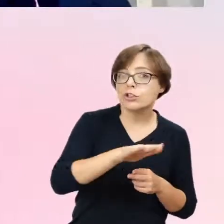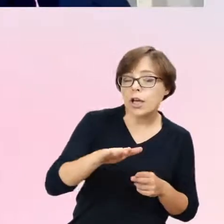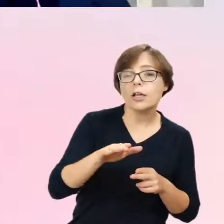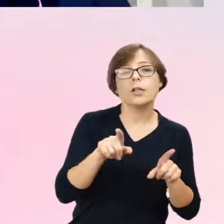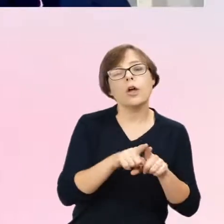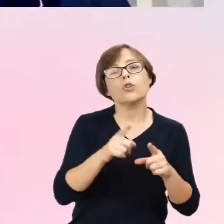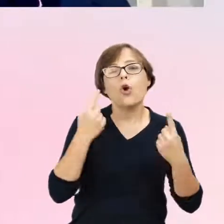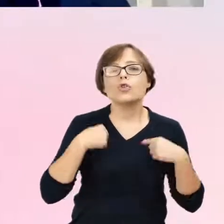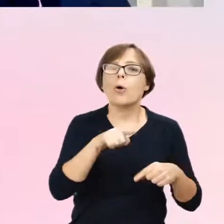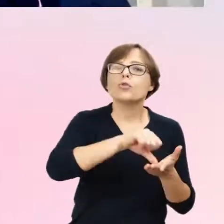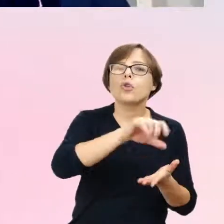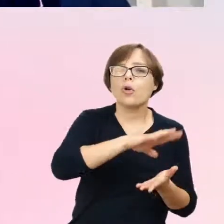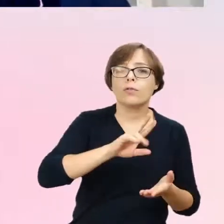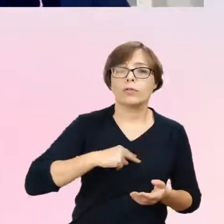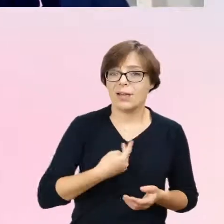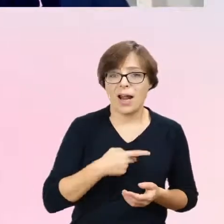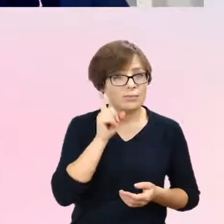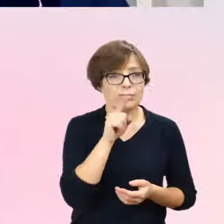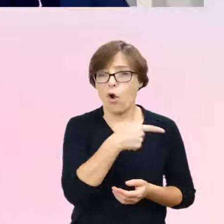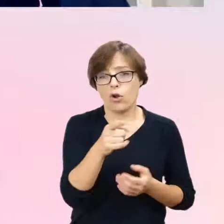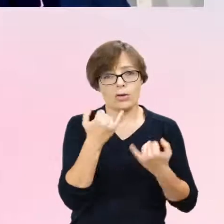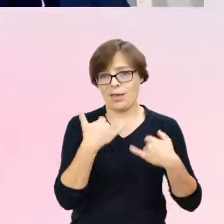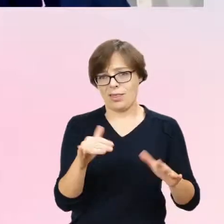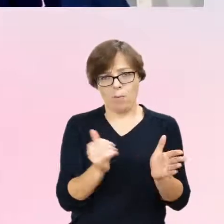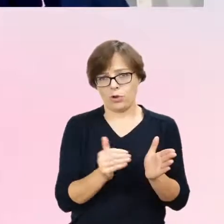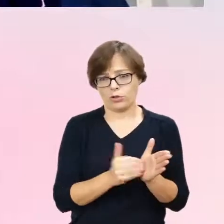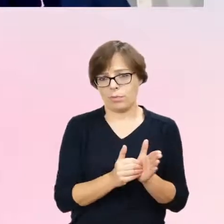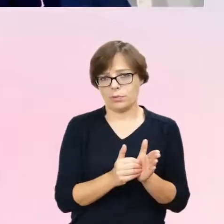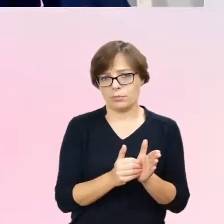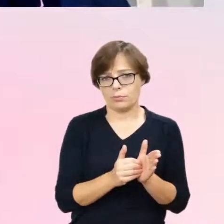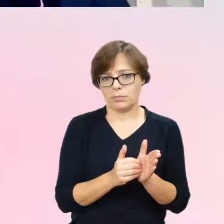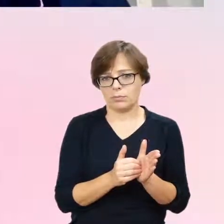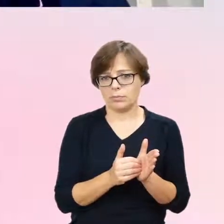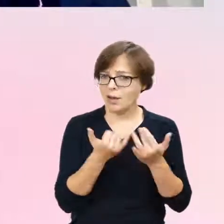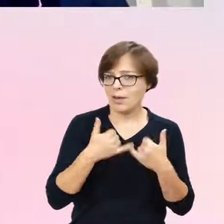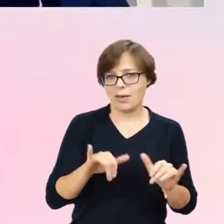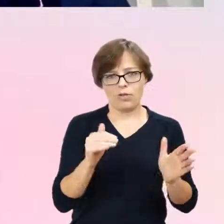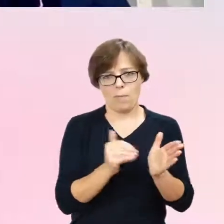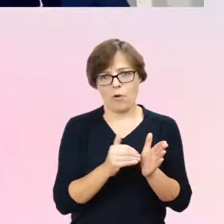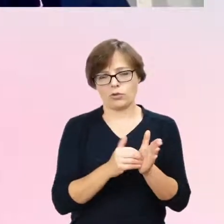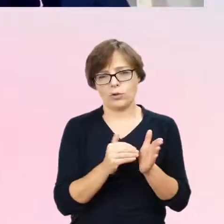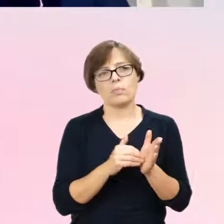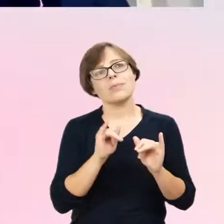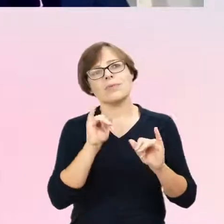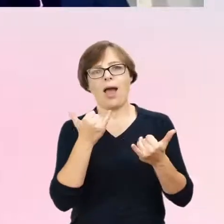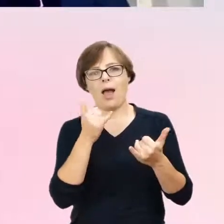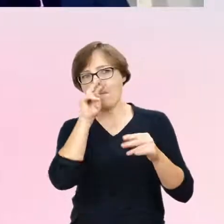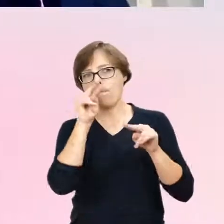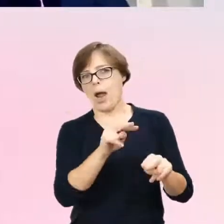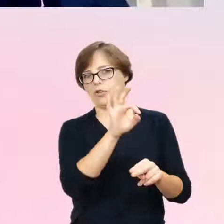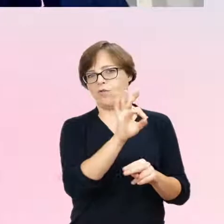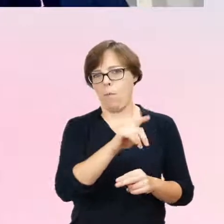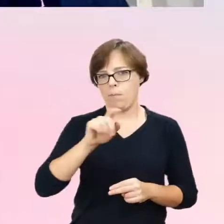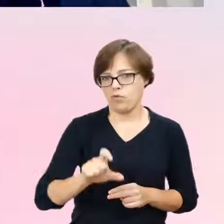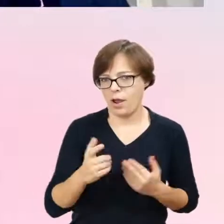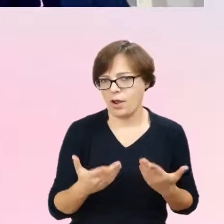no to te osoby mają zupełnie inne zapotrzebowanie na to, w jaki sposób one charakteryzują swoją